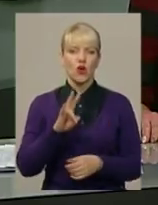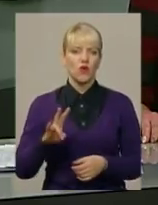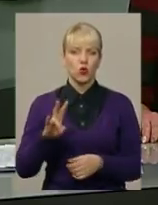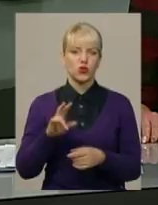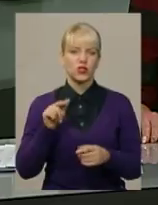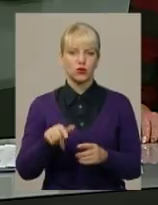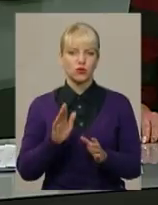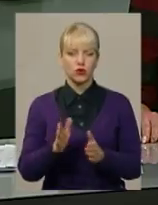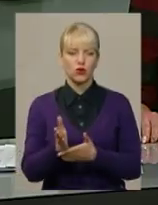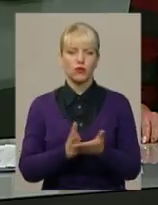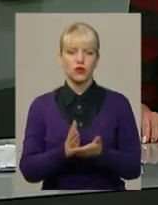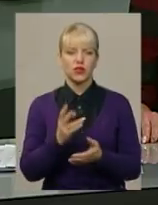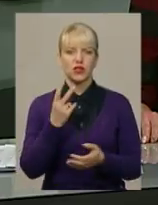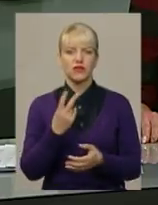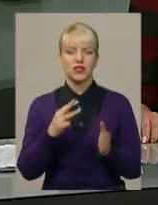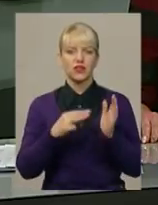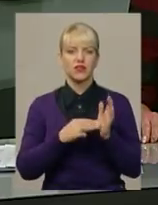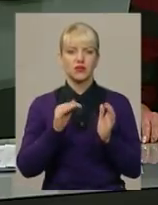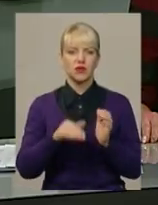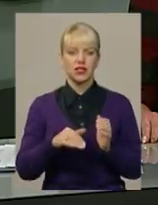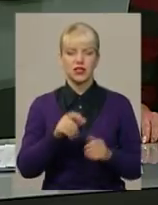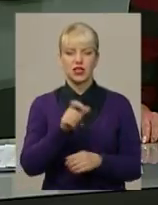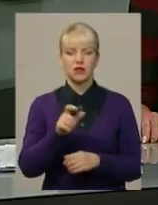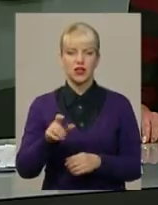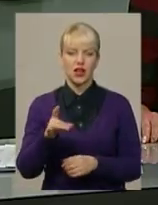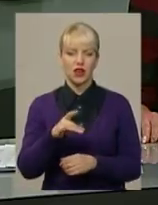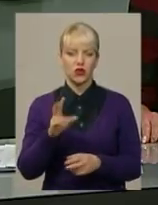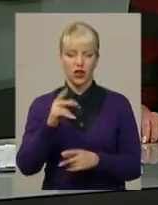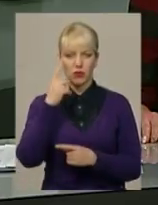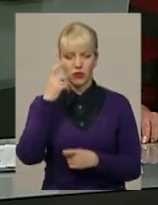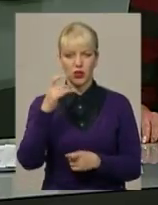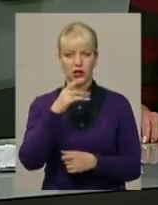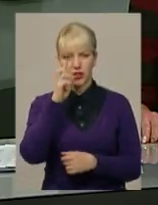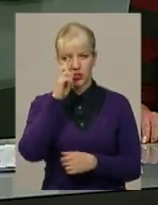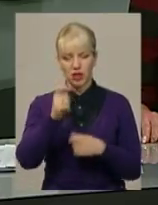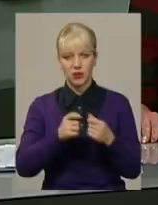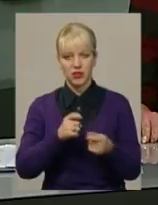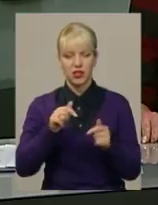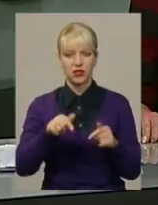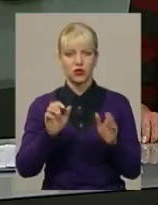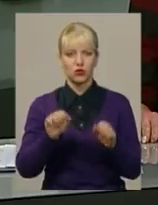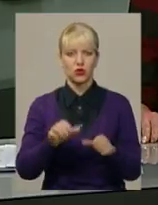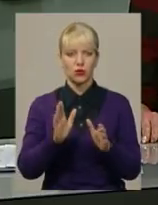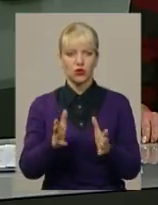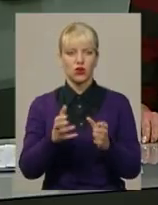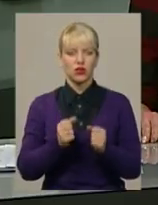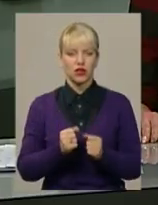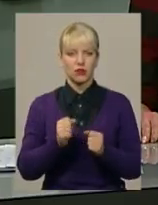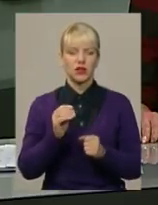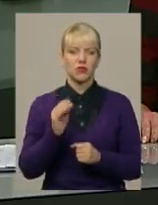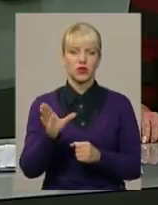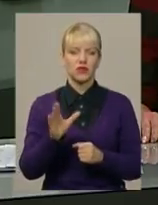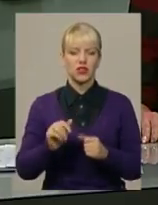обслуговуватимуть понад 28 тисяч мешканців району. Як повідомили у райдержадміністрації, тут можна буде отримати посвідчення з